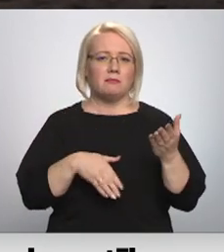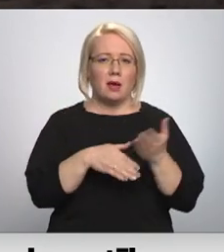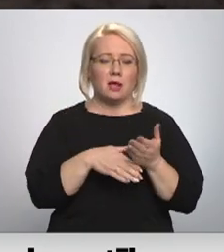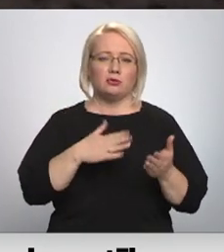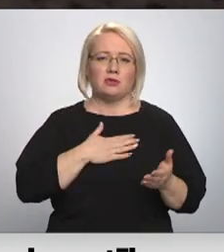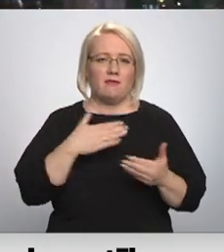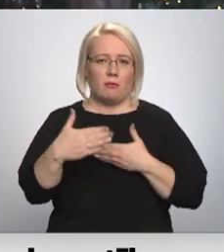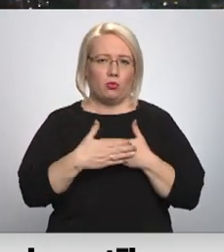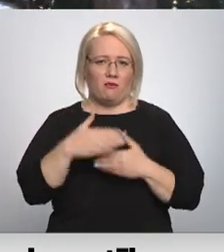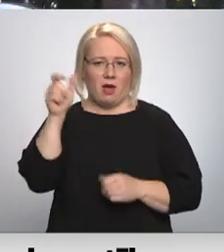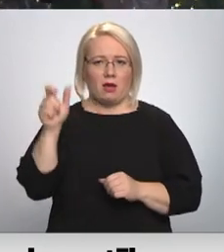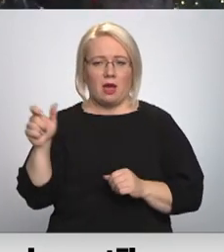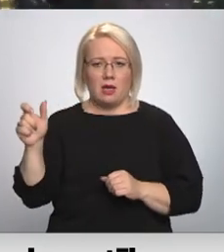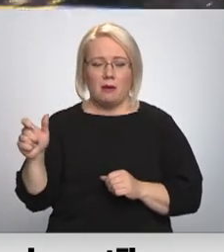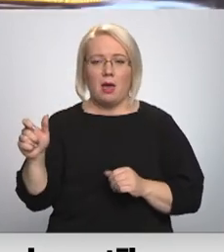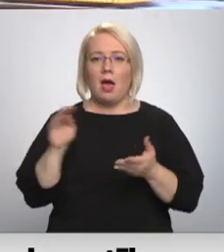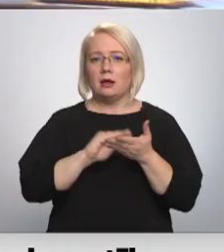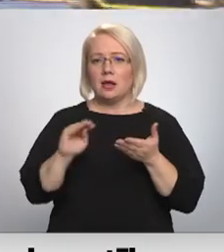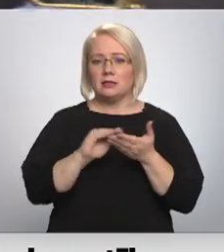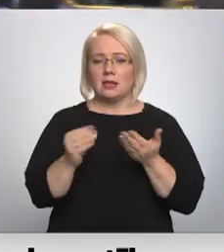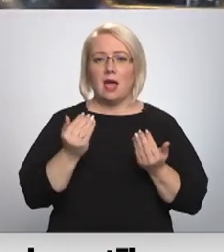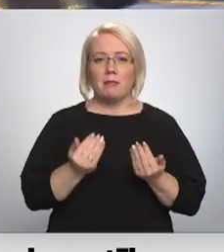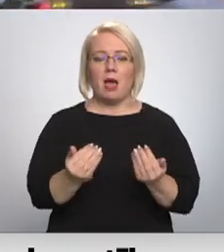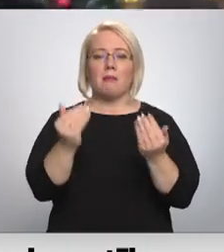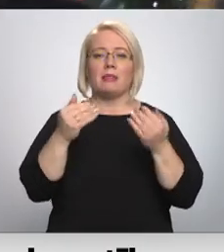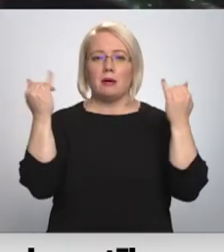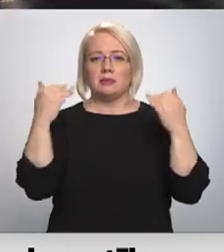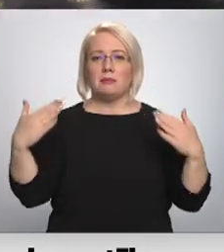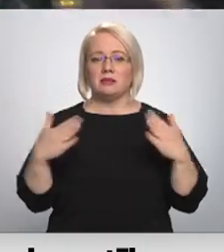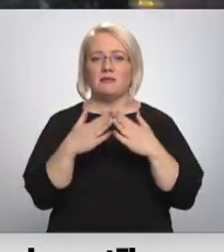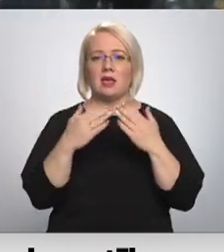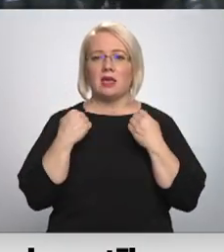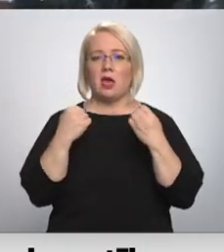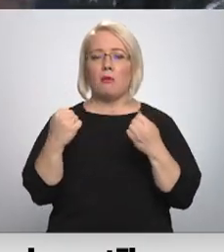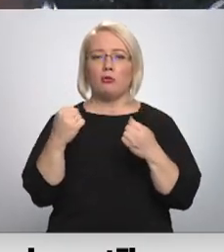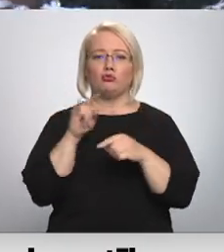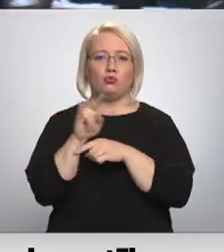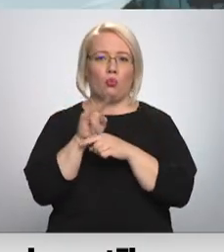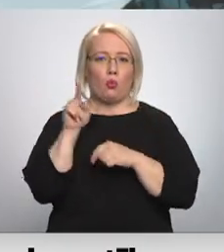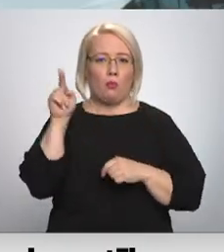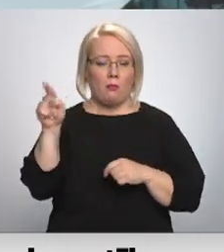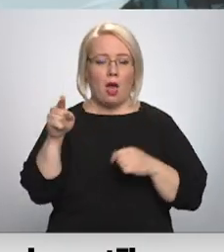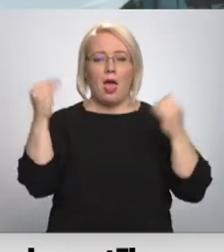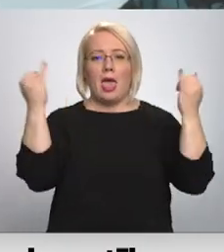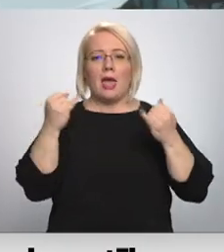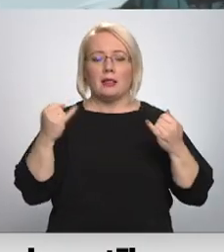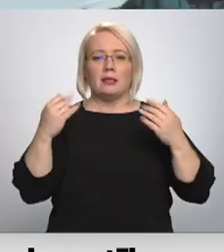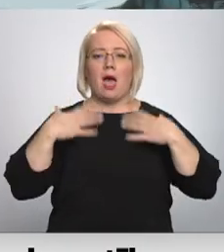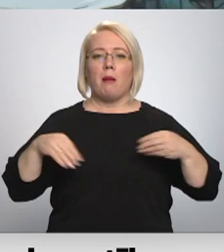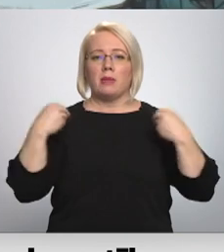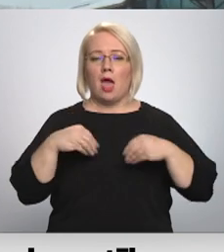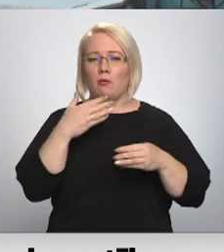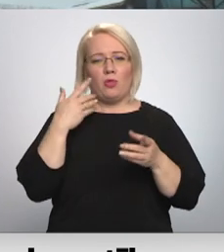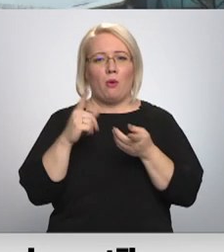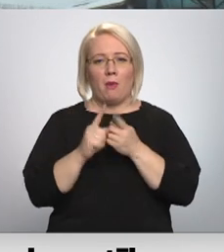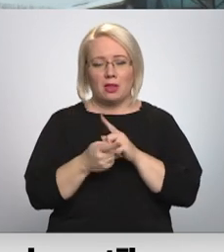tuvākajiem. Ar rakstītām kamenām Ziemassvētki iebraukuši tukumā. Eglīt savu tērpu šogad gan nēsot mainījusi, tomēr